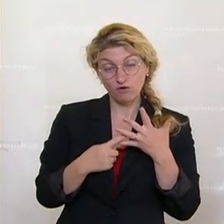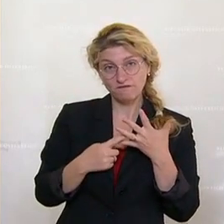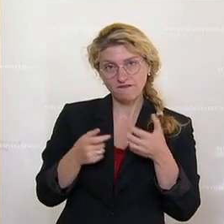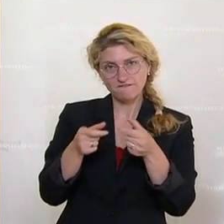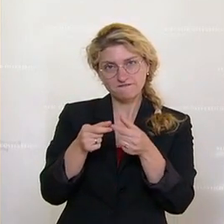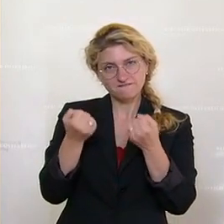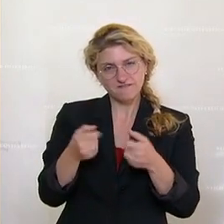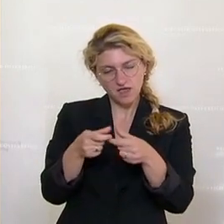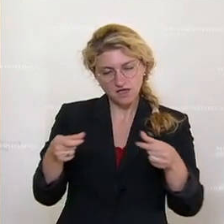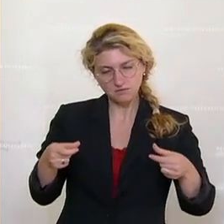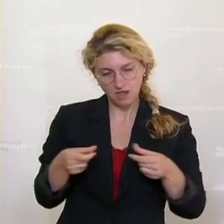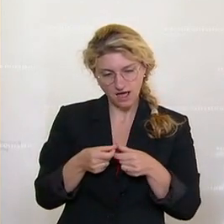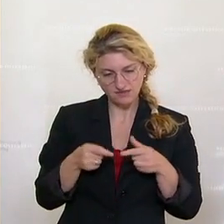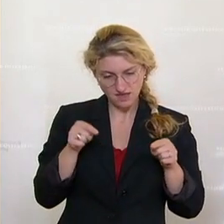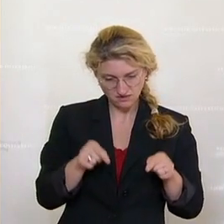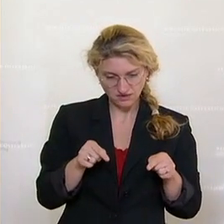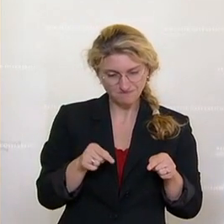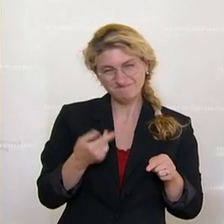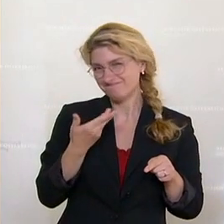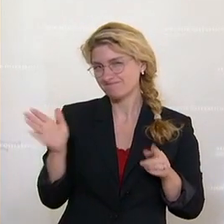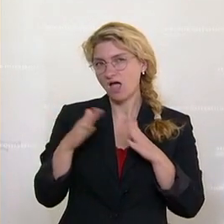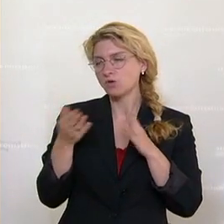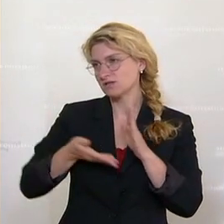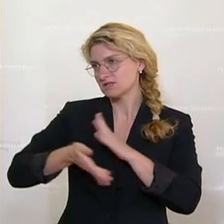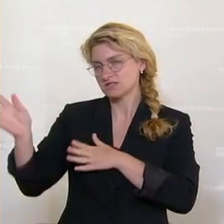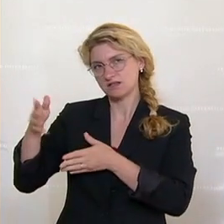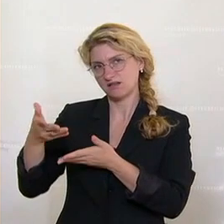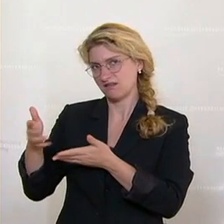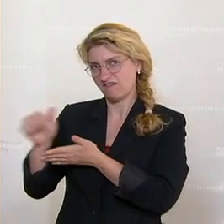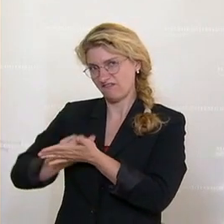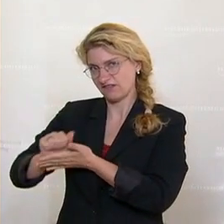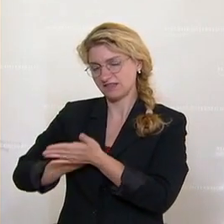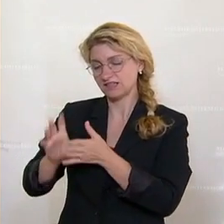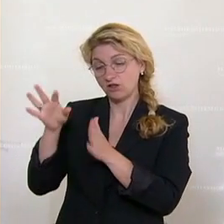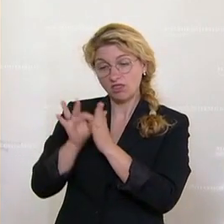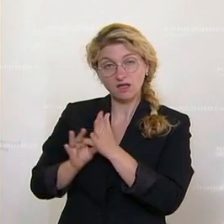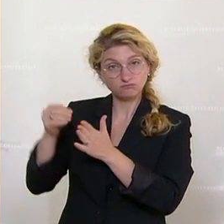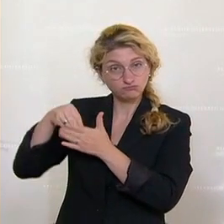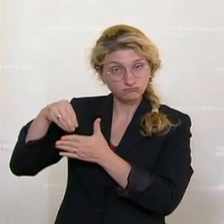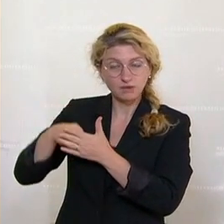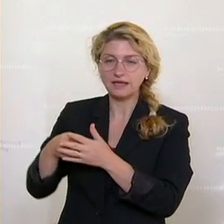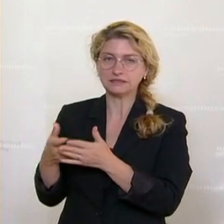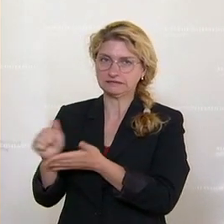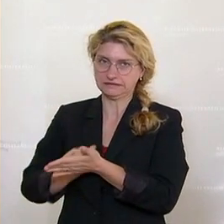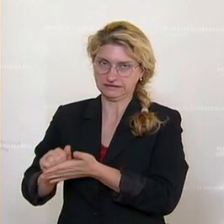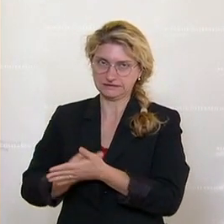außerhalb des herkömmlichen Verfahrens zu vernichten und die gespeicherten Daten unbrauchbar zu machen.